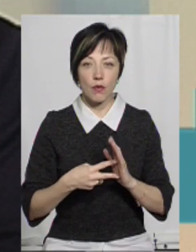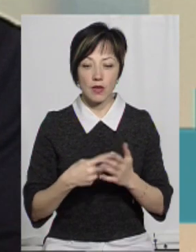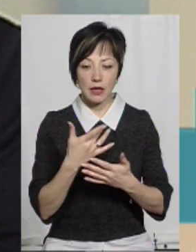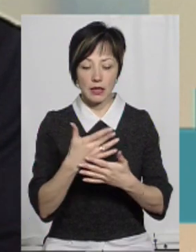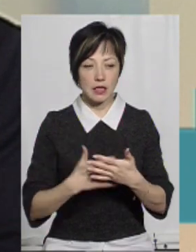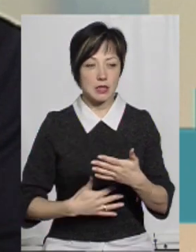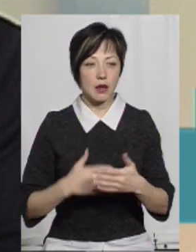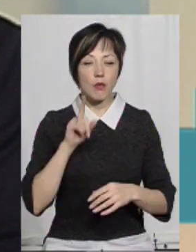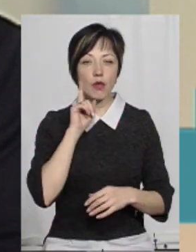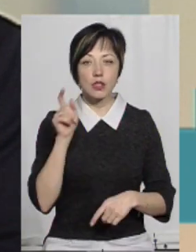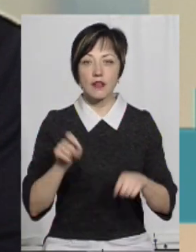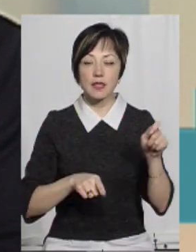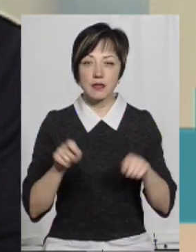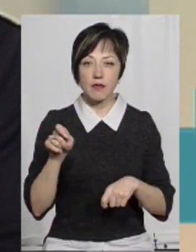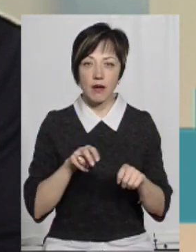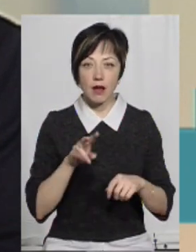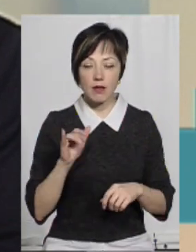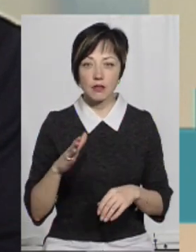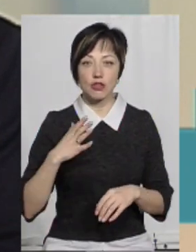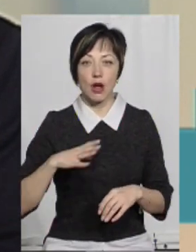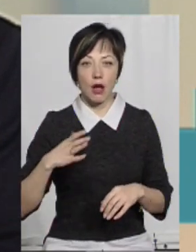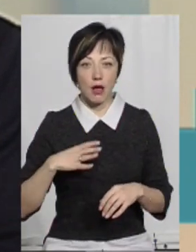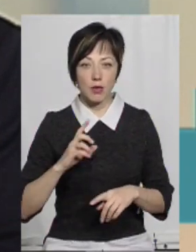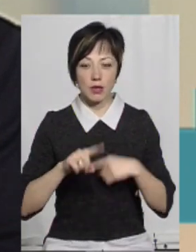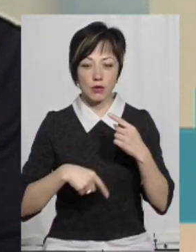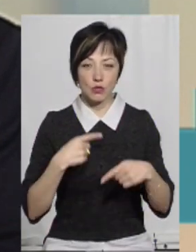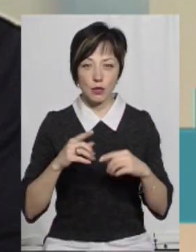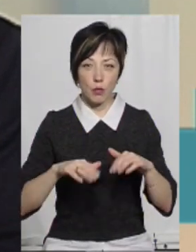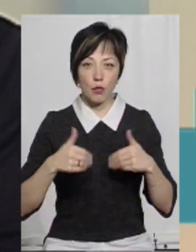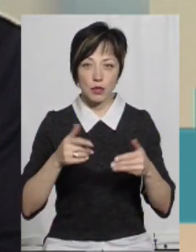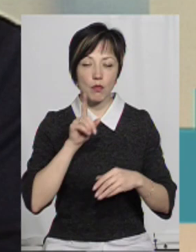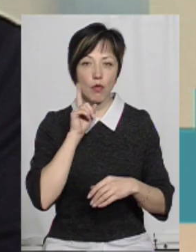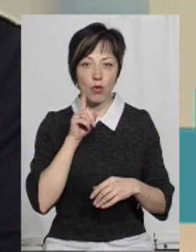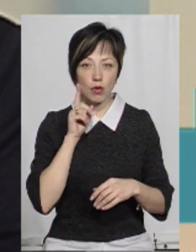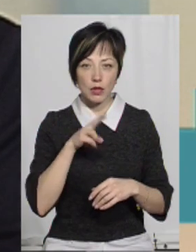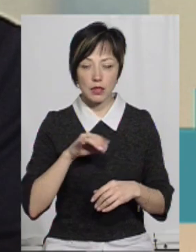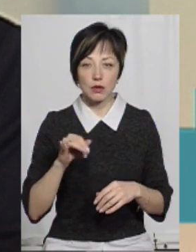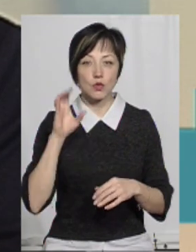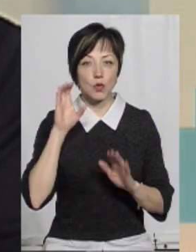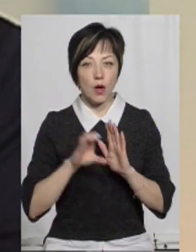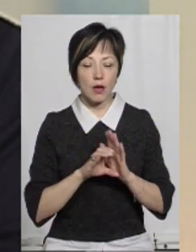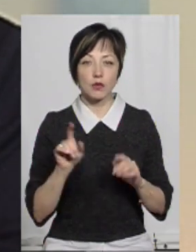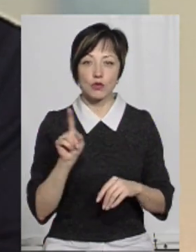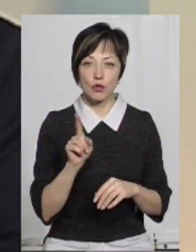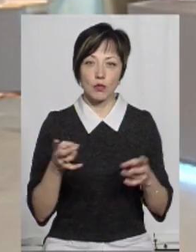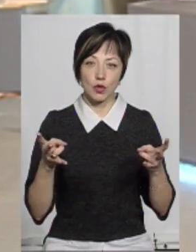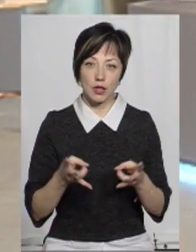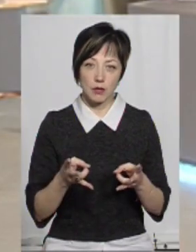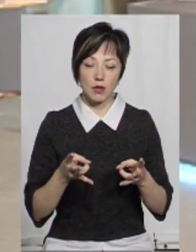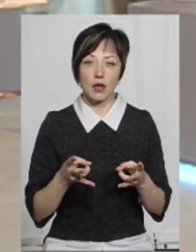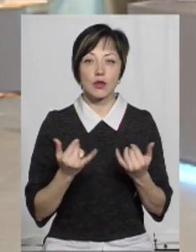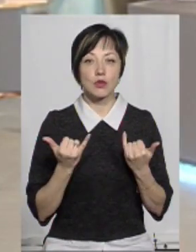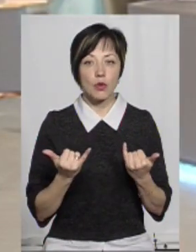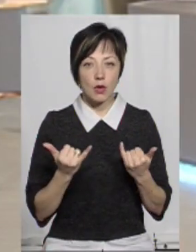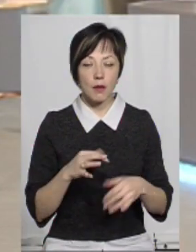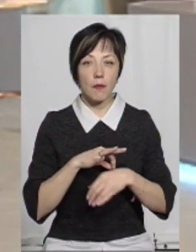низка молодіжних фестивалів. І чекаємо наступних пропозицій молоді, ми дослухаємось до того, що потрібно молоді.